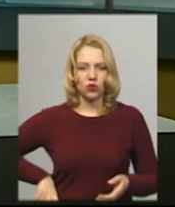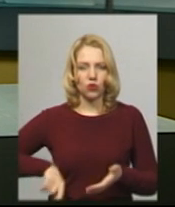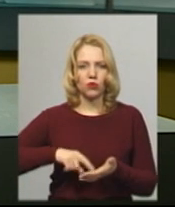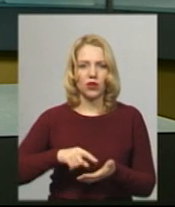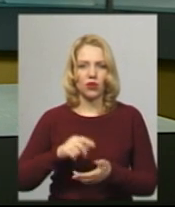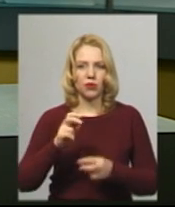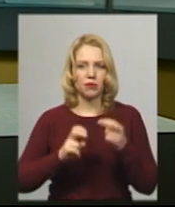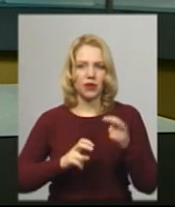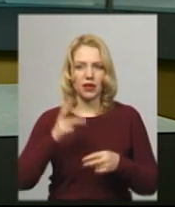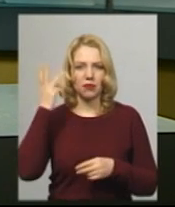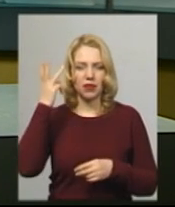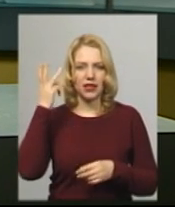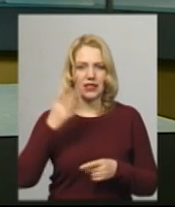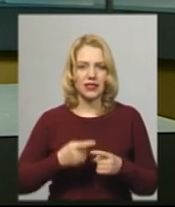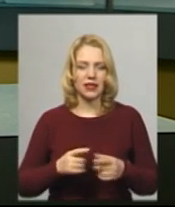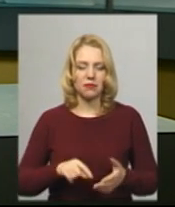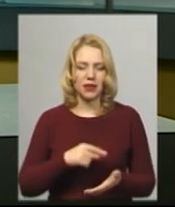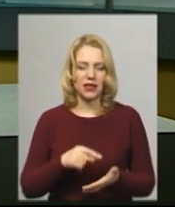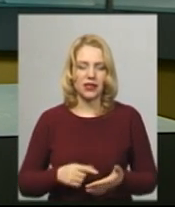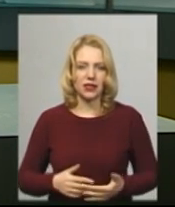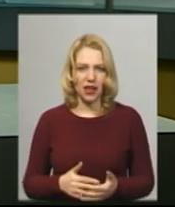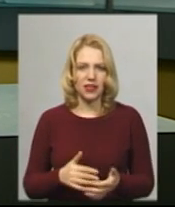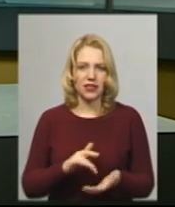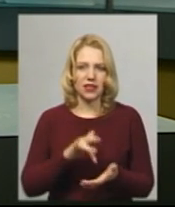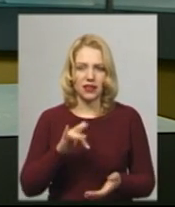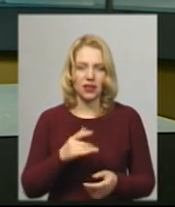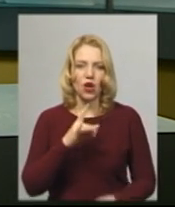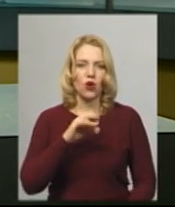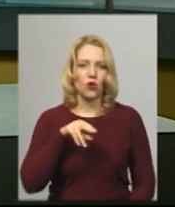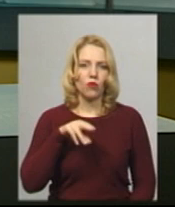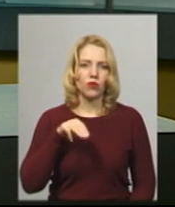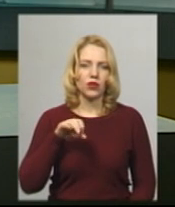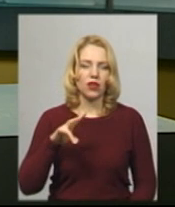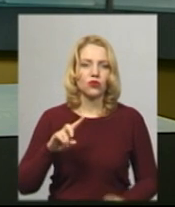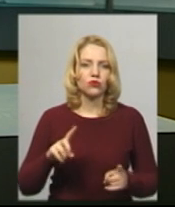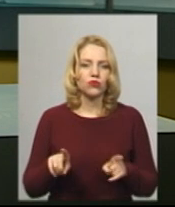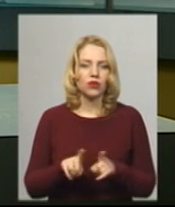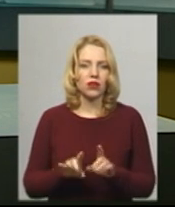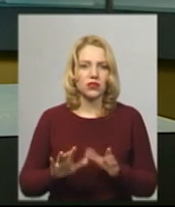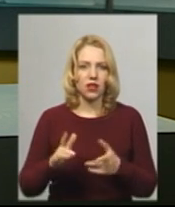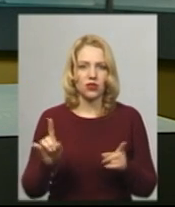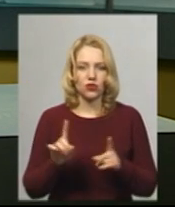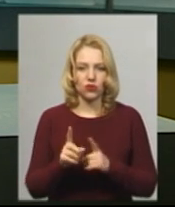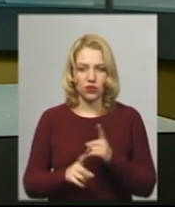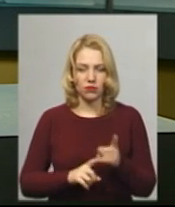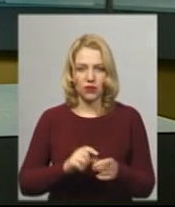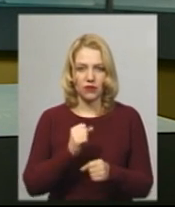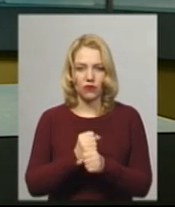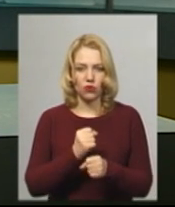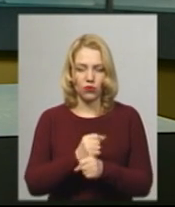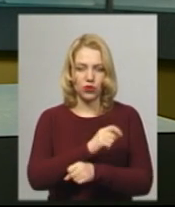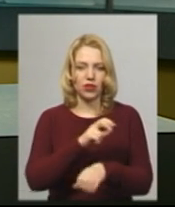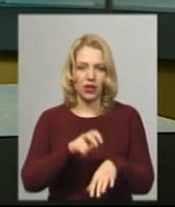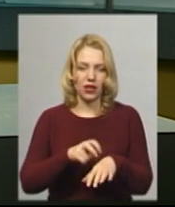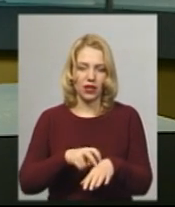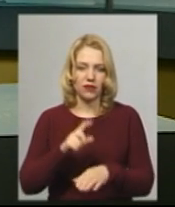підприємства «Хмельницький міський перинатальний центр» Андрій Ропотан. Чому так сталося і що змінилось у роботі лікарів, дізнавалася